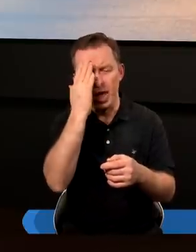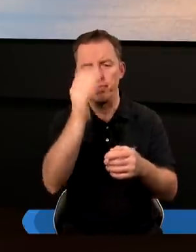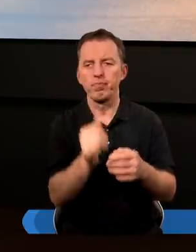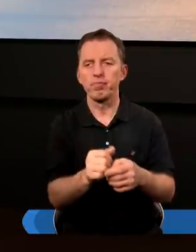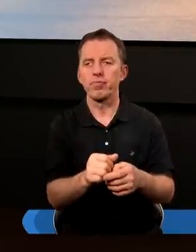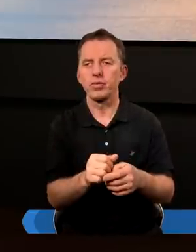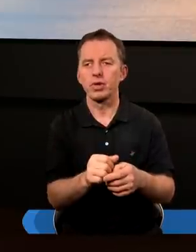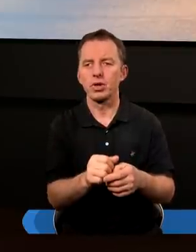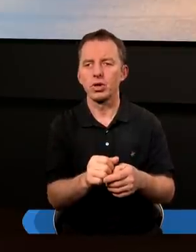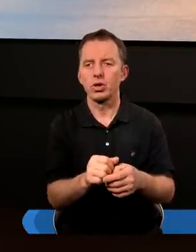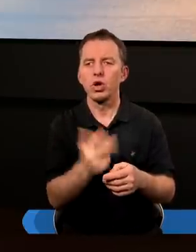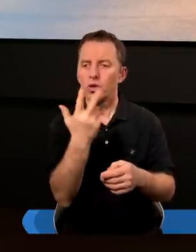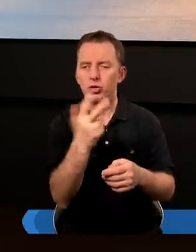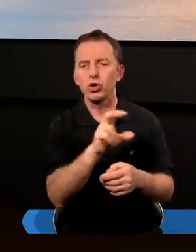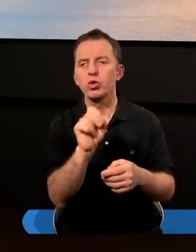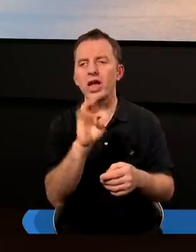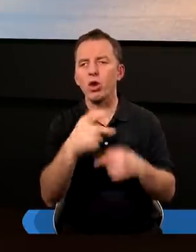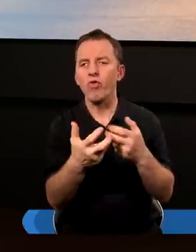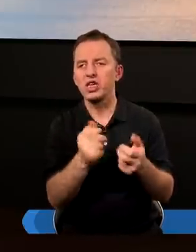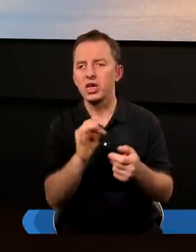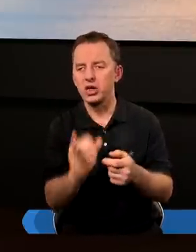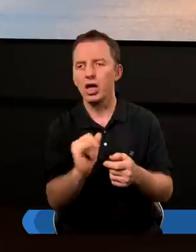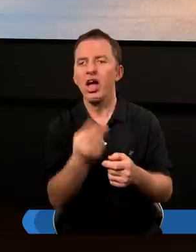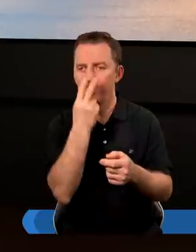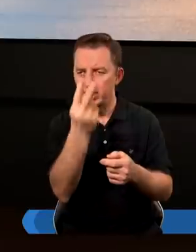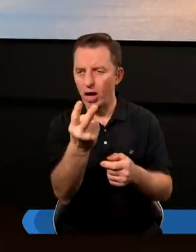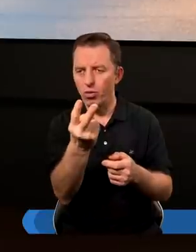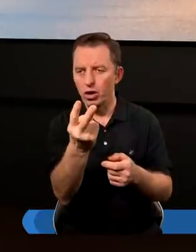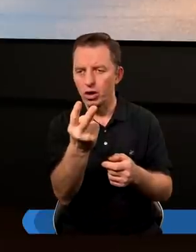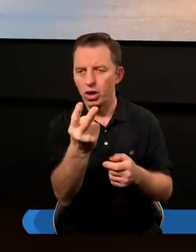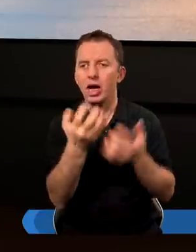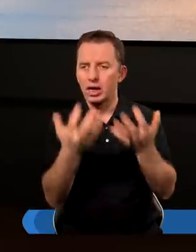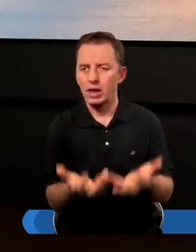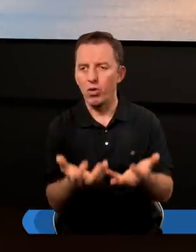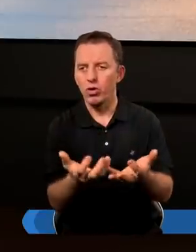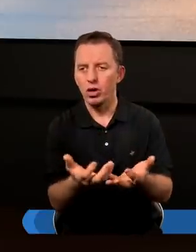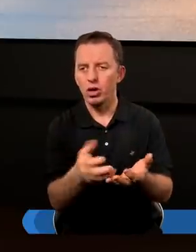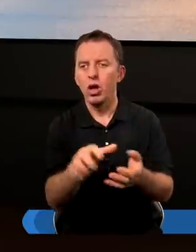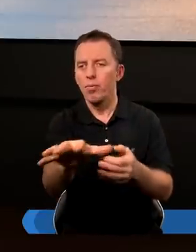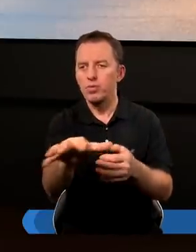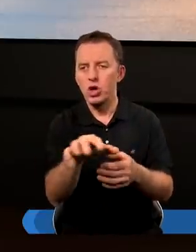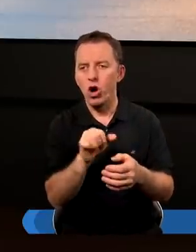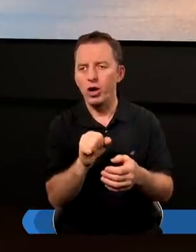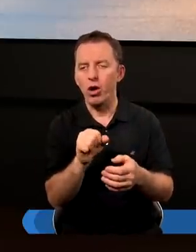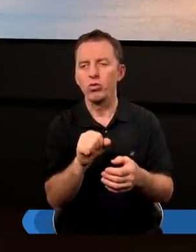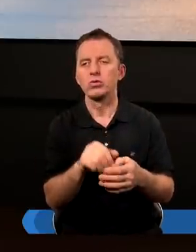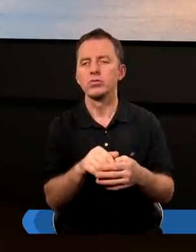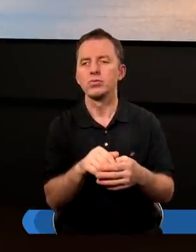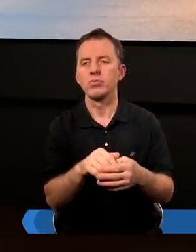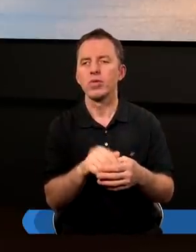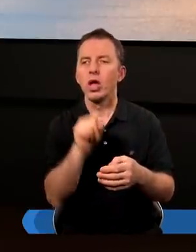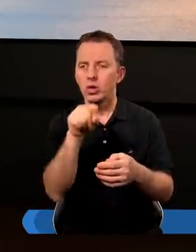trzy czasowniki. Widzę, chcę, biorę.